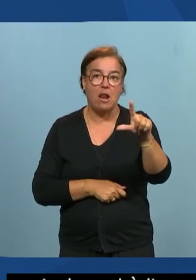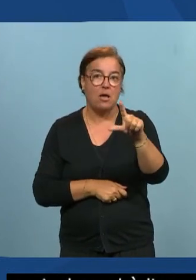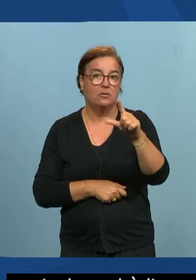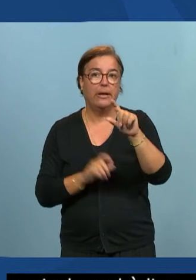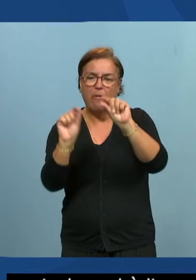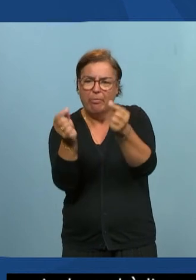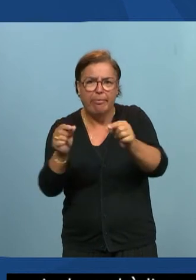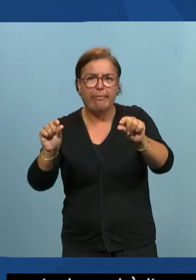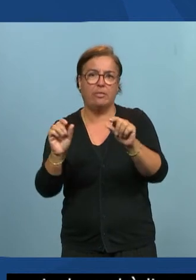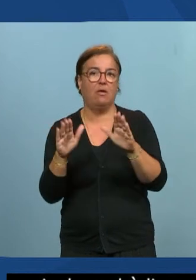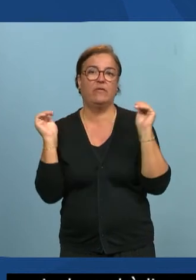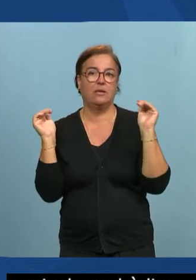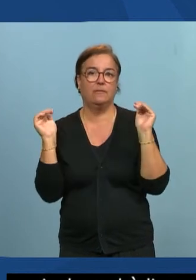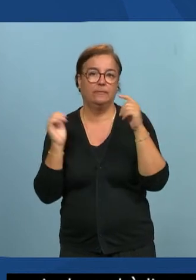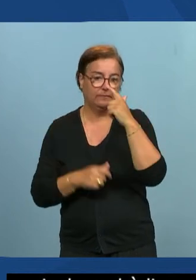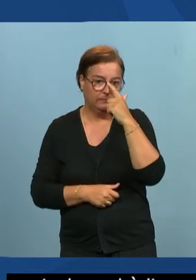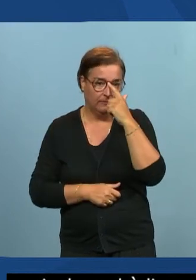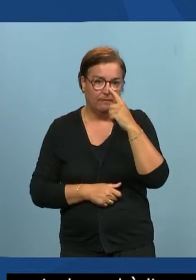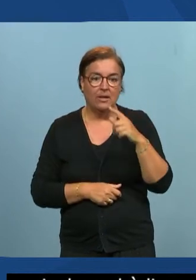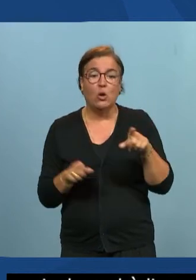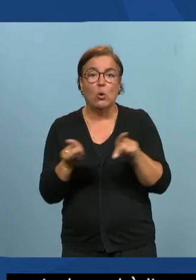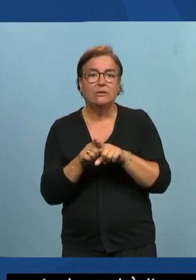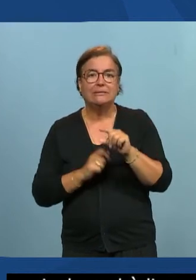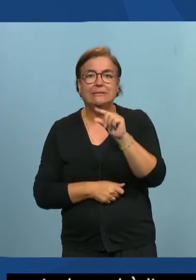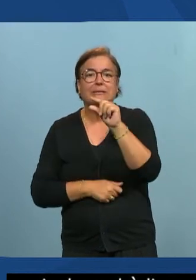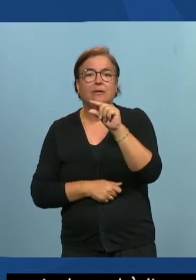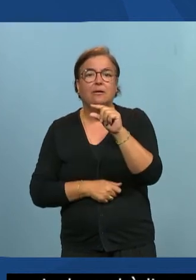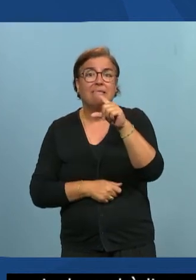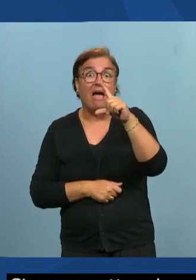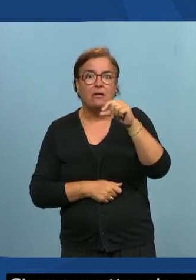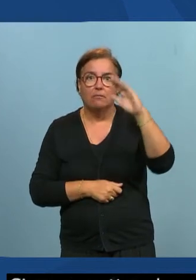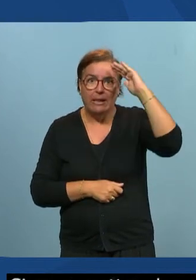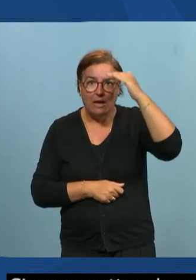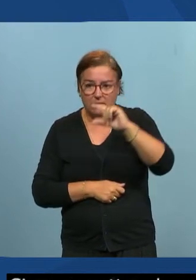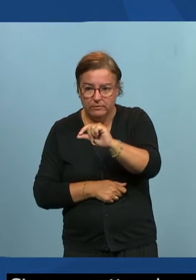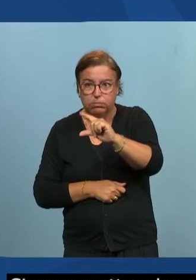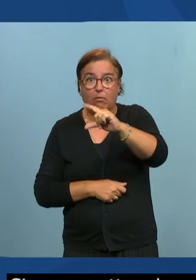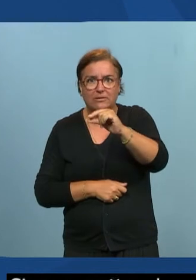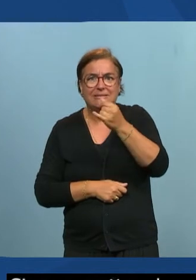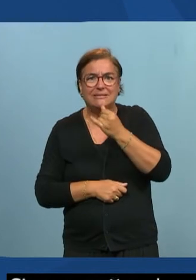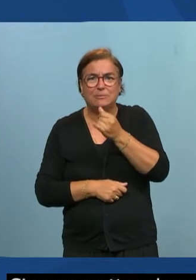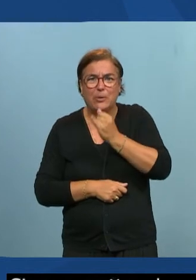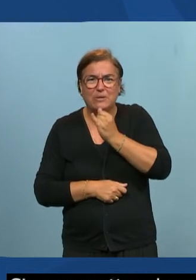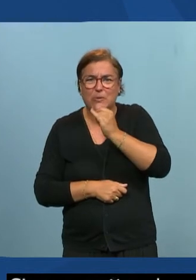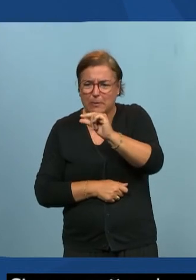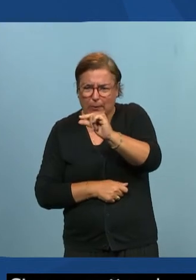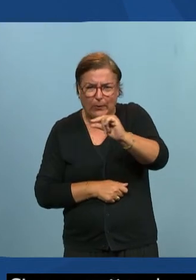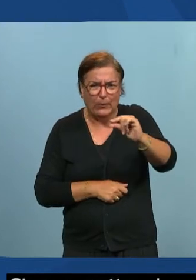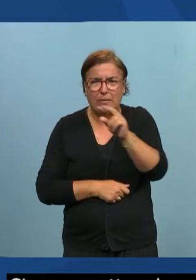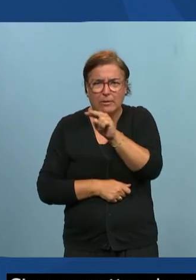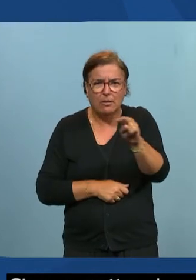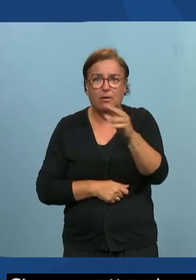et faites la police la taille de la police parce que si vous mettez les sous-titres tout petits on va pas pouvoir les lire et ça